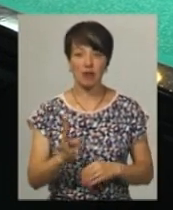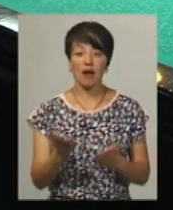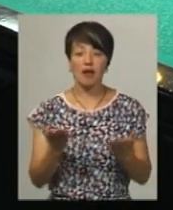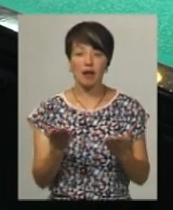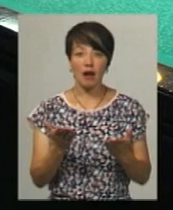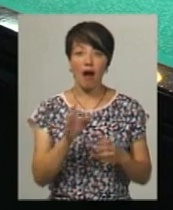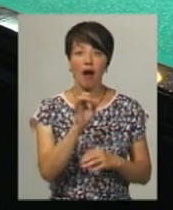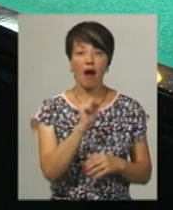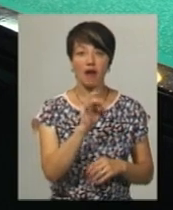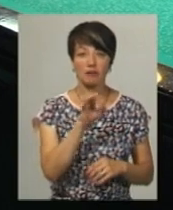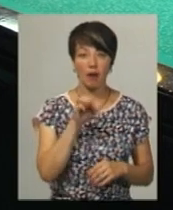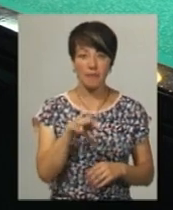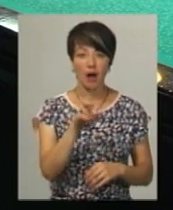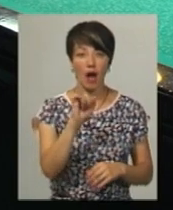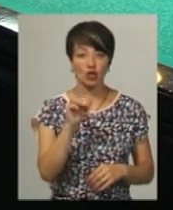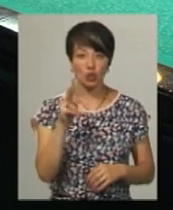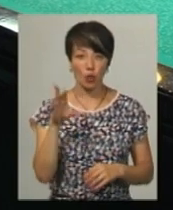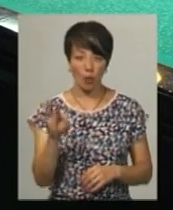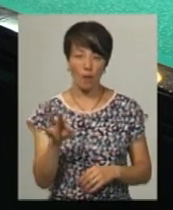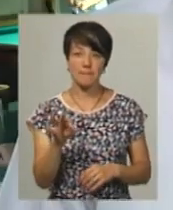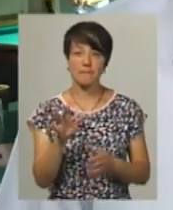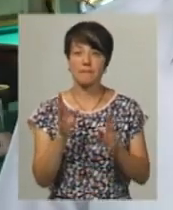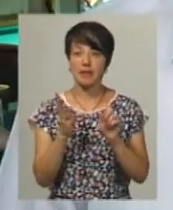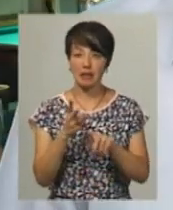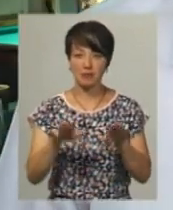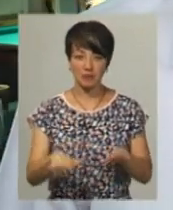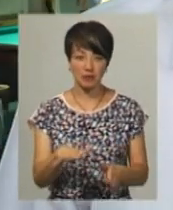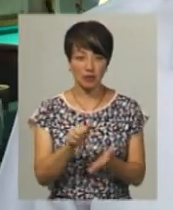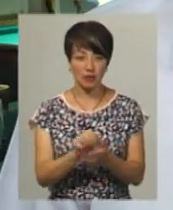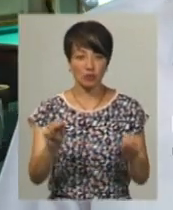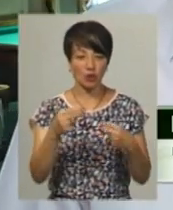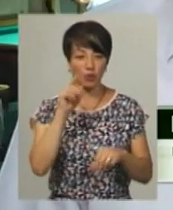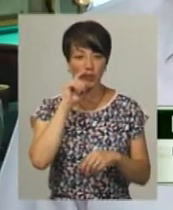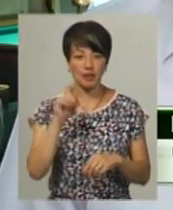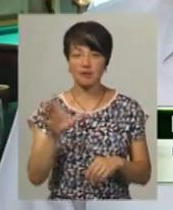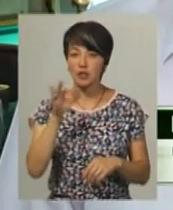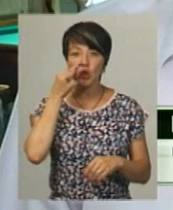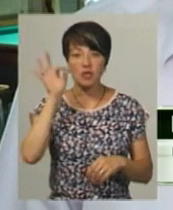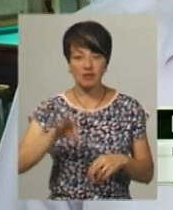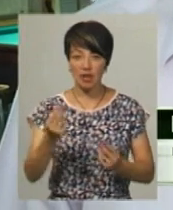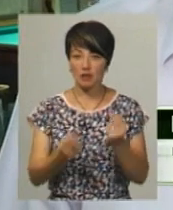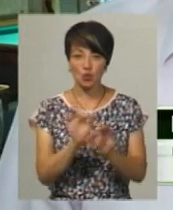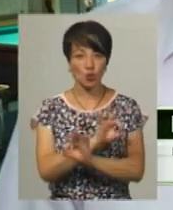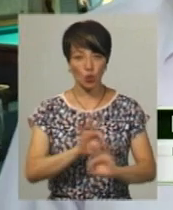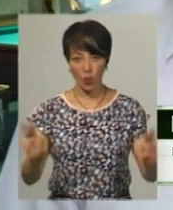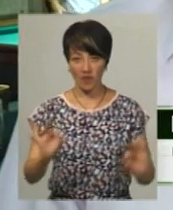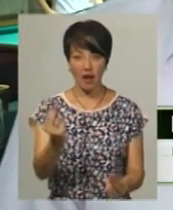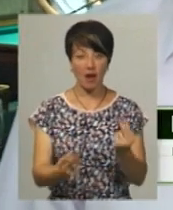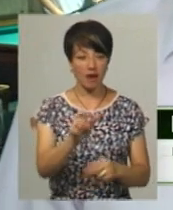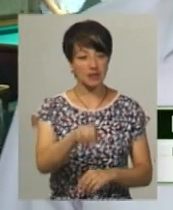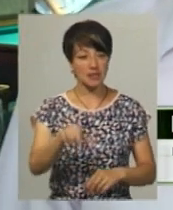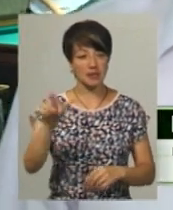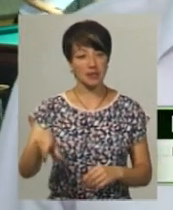Артем Харченко – минулорічний бронзовий призер чемпіонату України. Всі досить досвідчені гравці, чудові гравці. І,